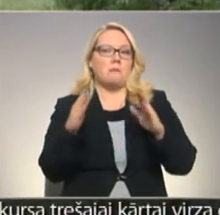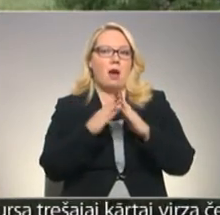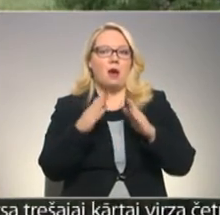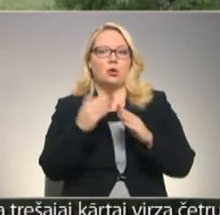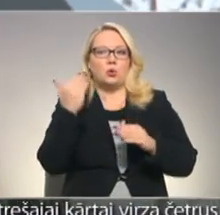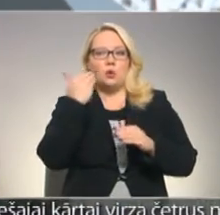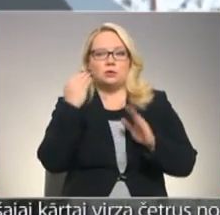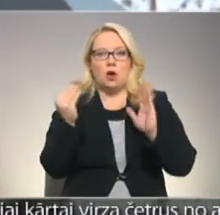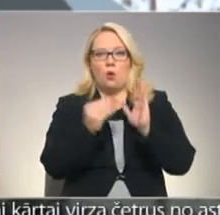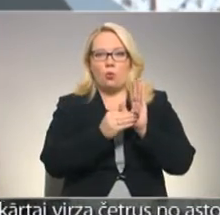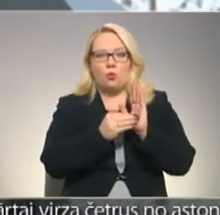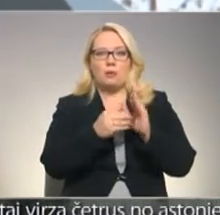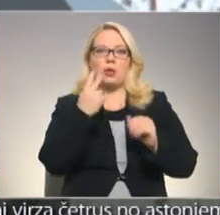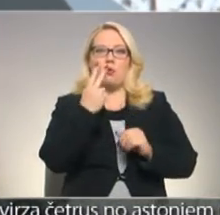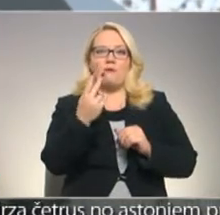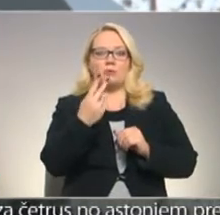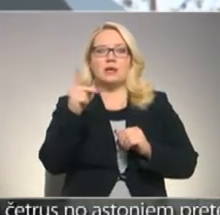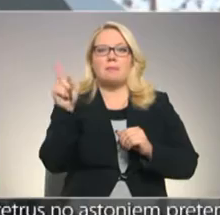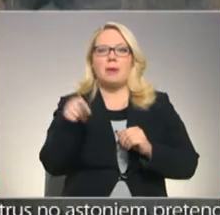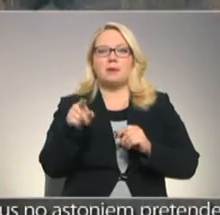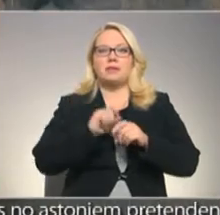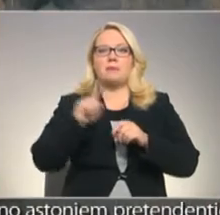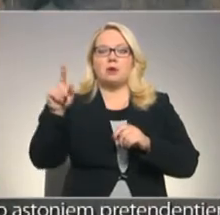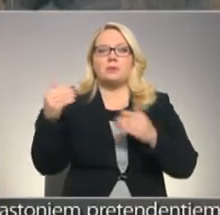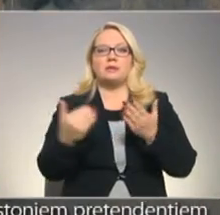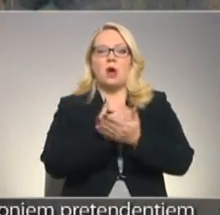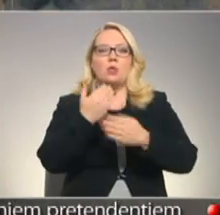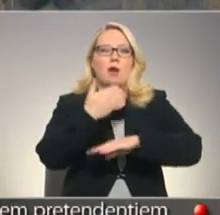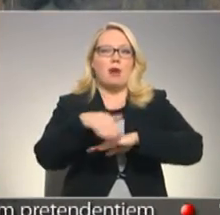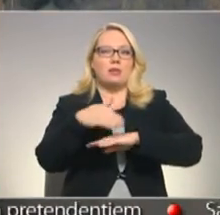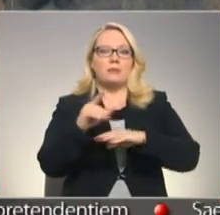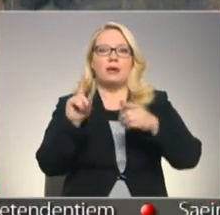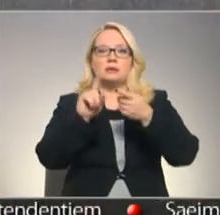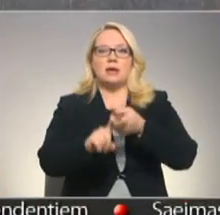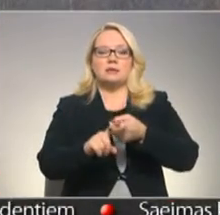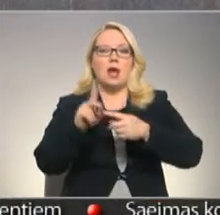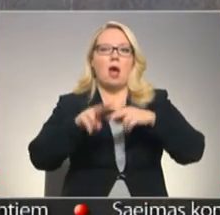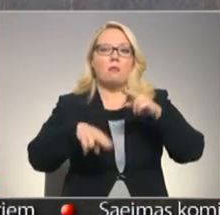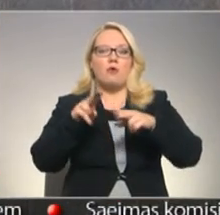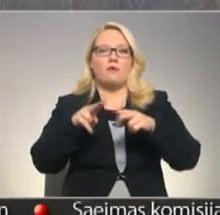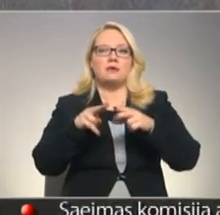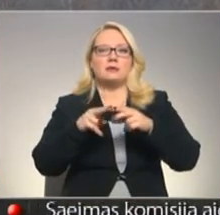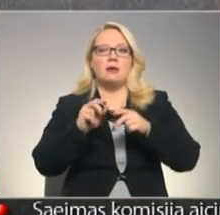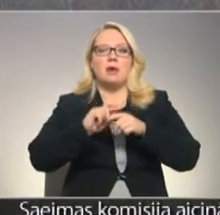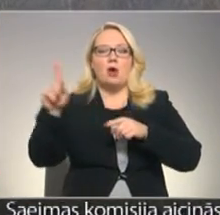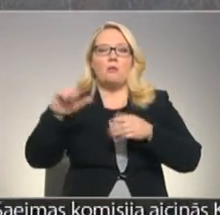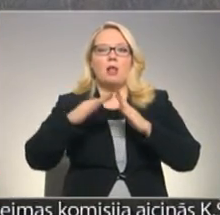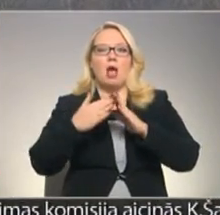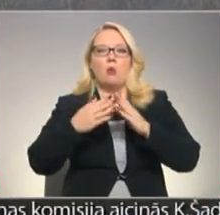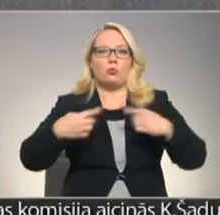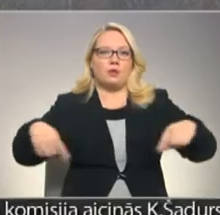nosaukumi. Novērojums pieprasījama pieaugums pēc jaunām adresēm, kas saistās ar apbūvas pieauguma lauku teritorijā.